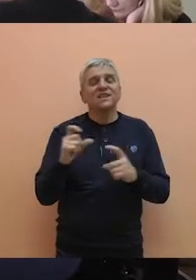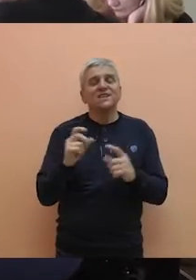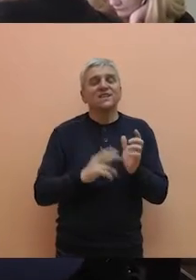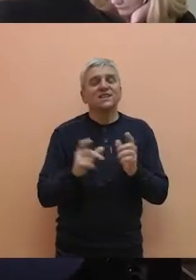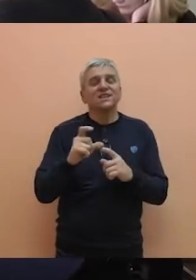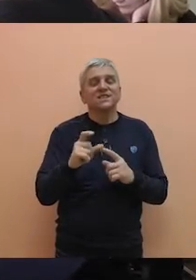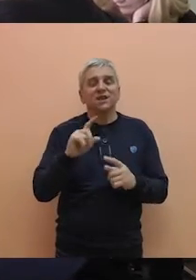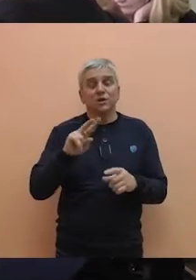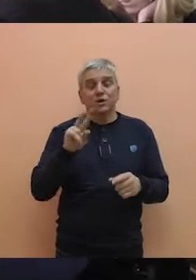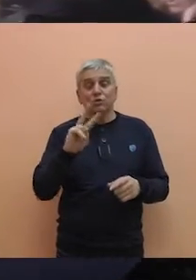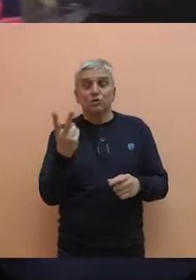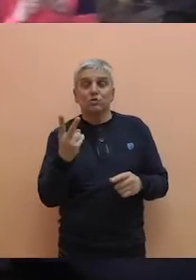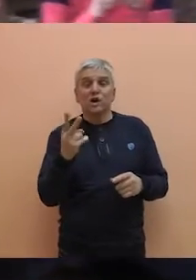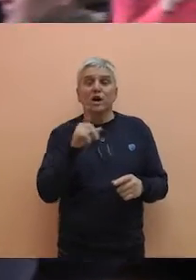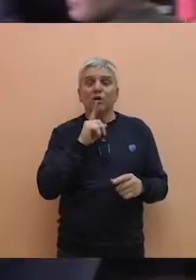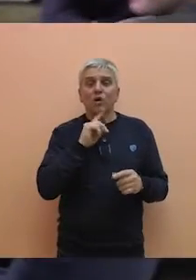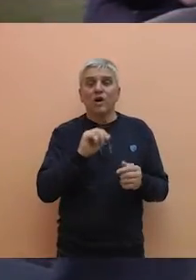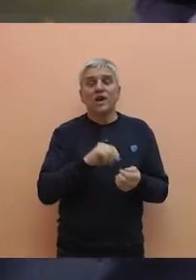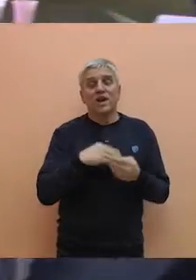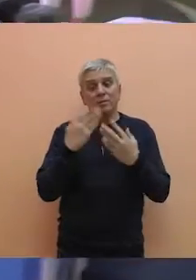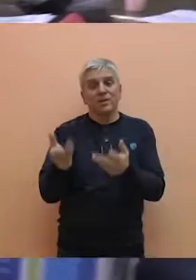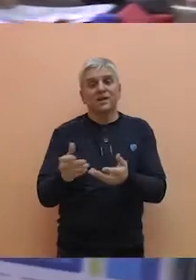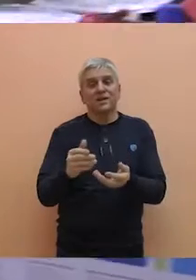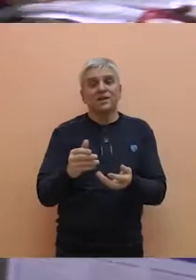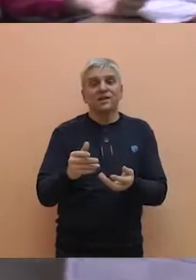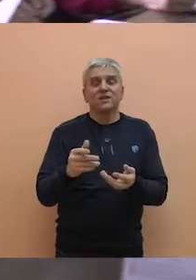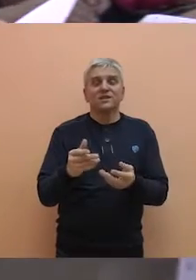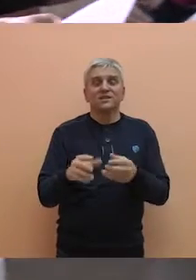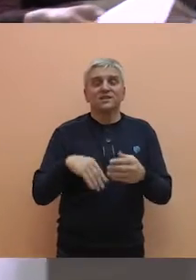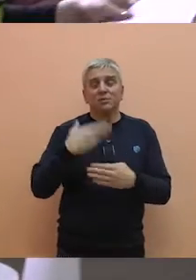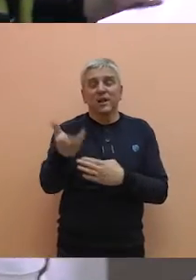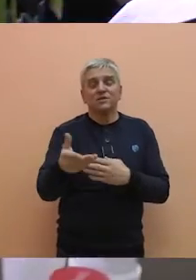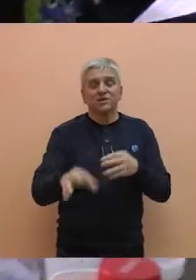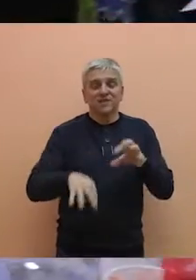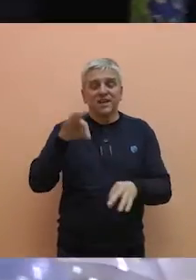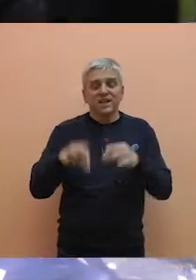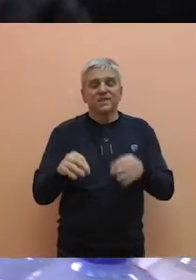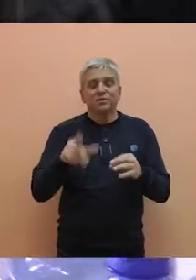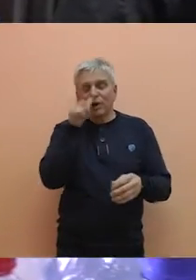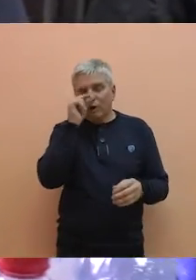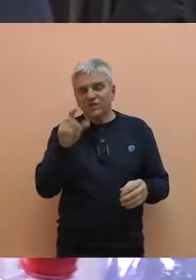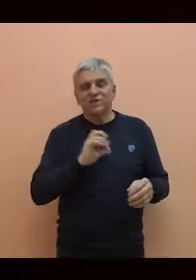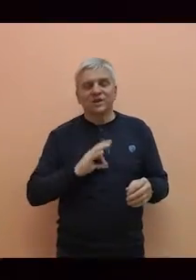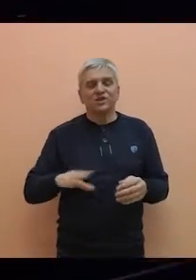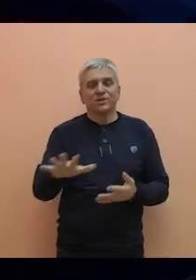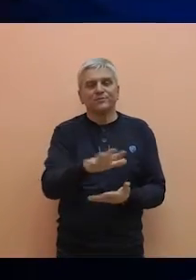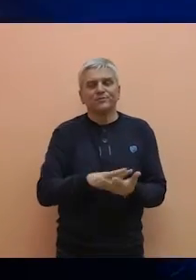Srpske napredne stranke druga lista koja je predala svoju kandidaturu za predstojeće lokalne izbore.